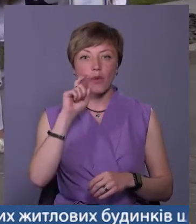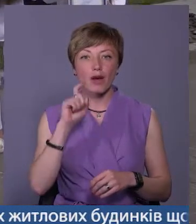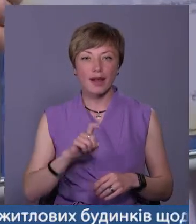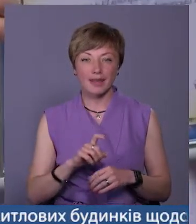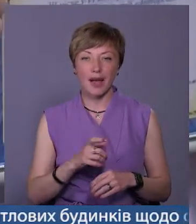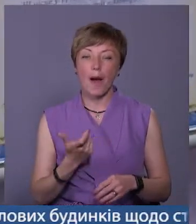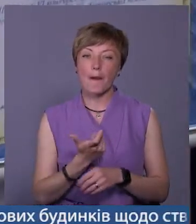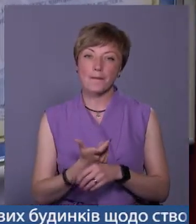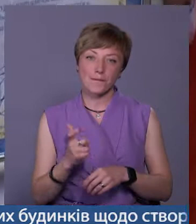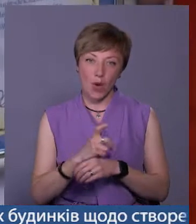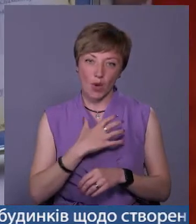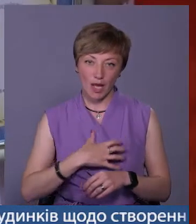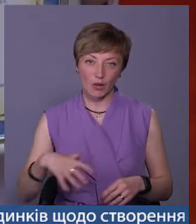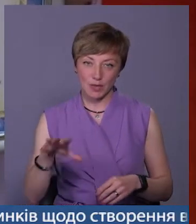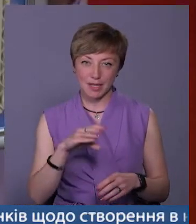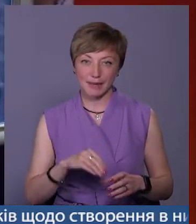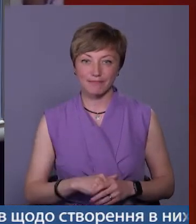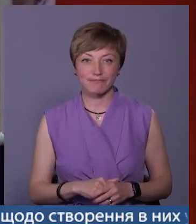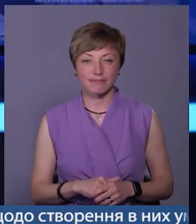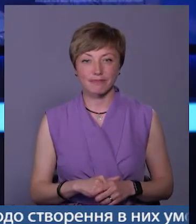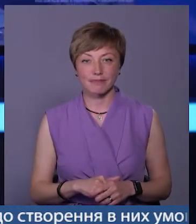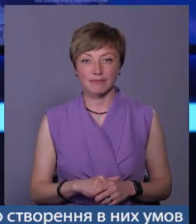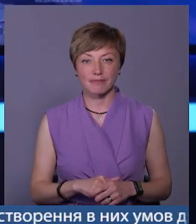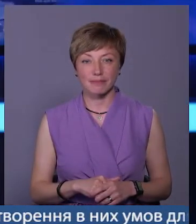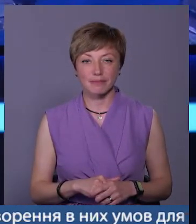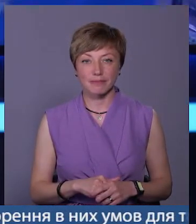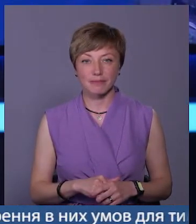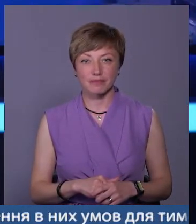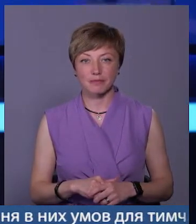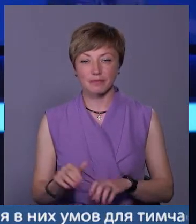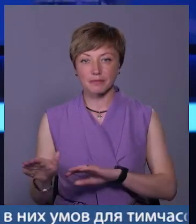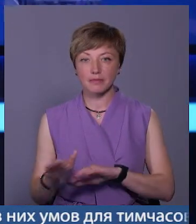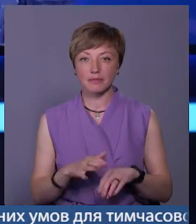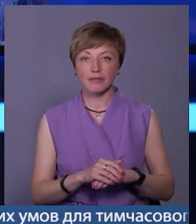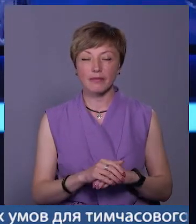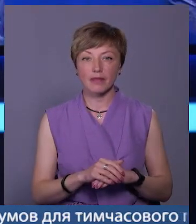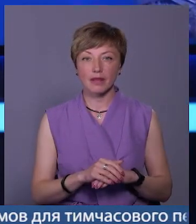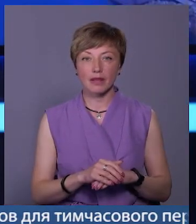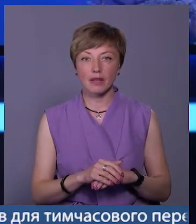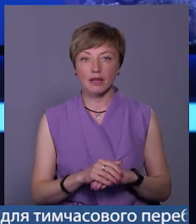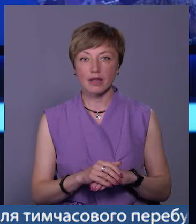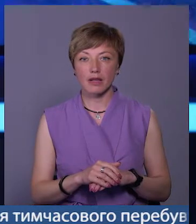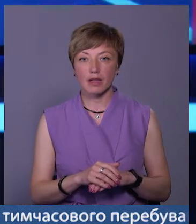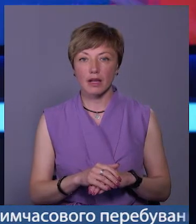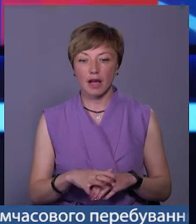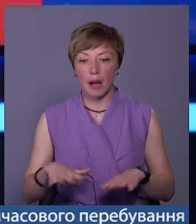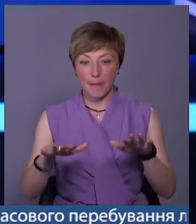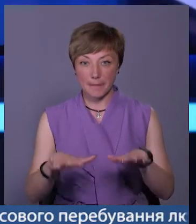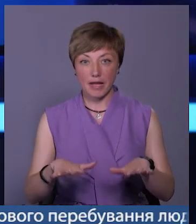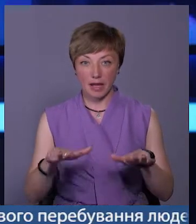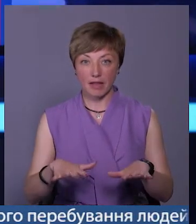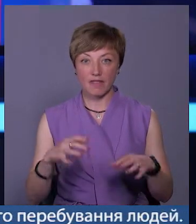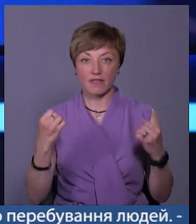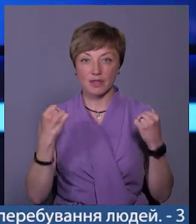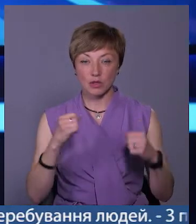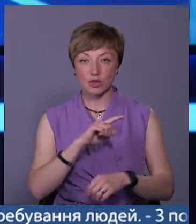Ірина Аріон, Володимир Паламар, Новини міста. Килим Хмельницького обласного центру фізвиховання учнівської